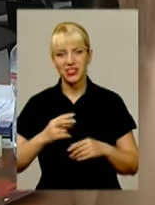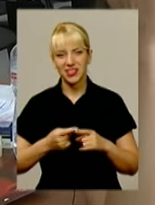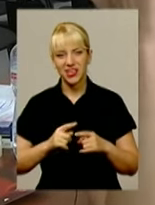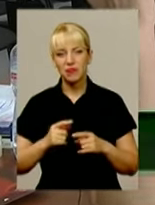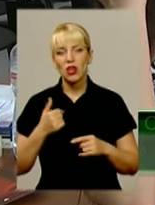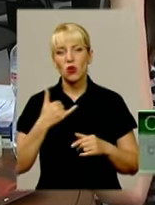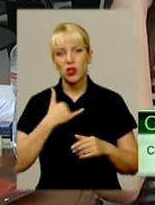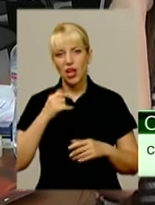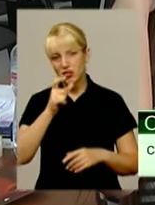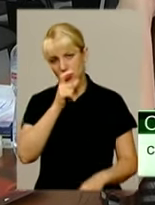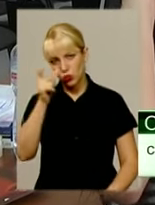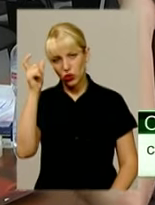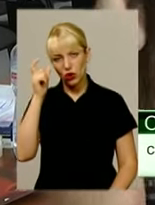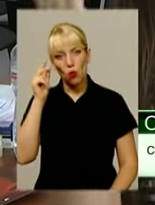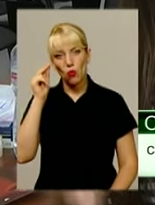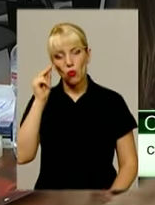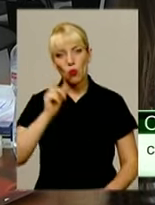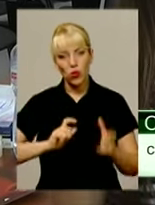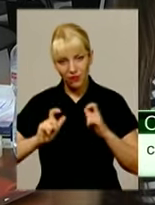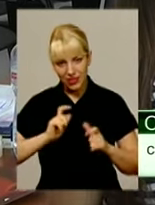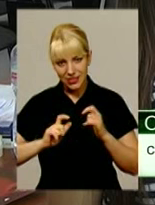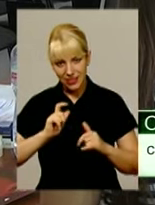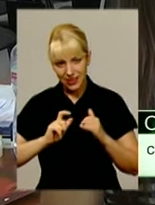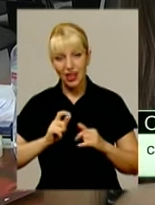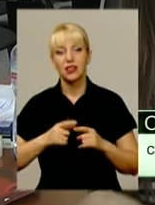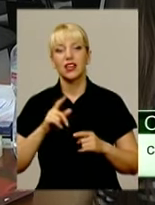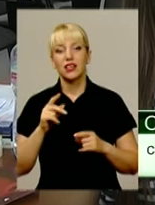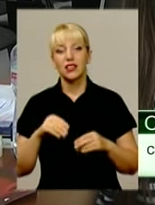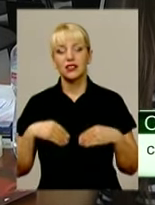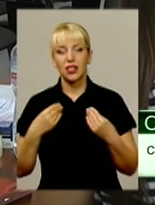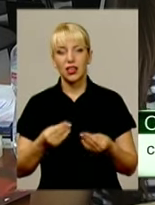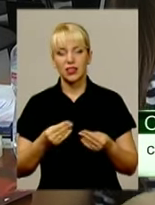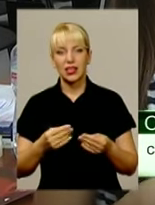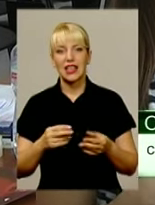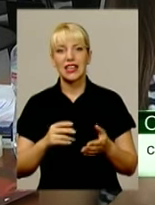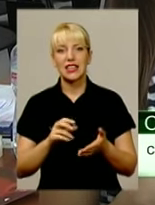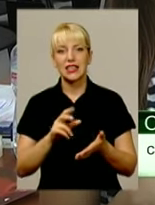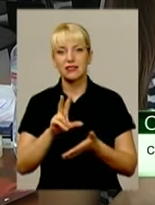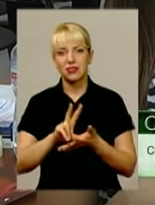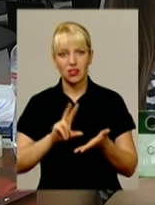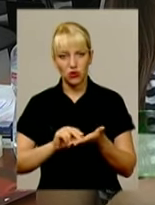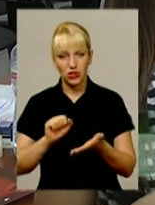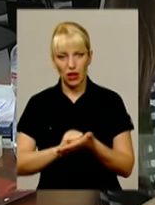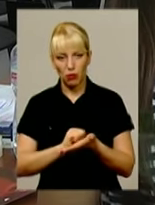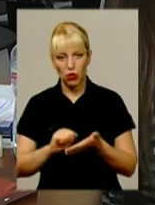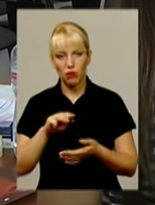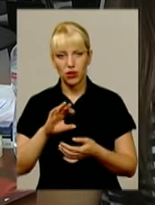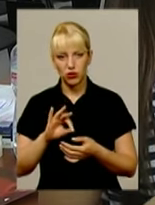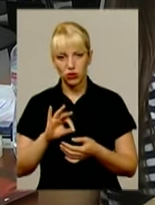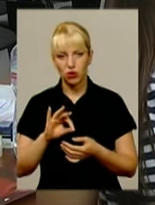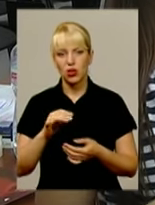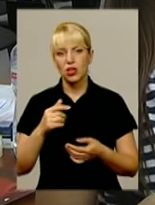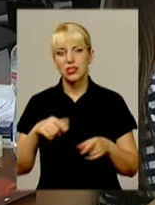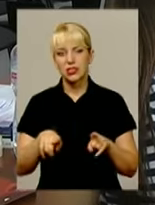як в нас університет видає європейського зразка дипломи, то зараз роботу взагалі